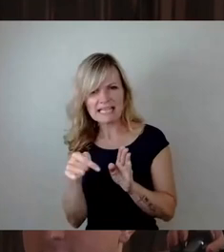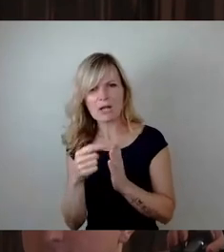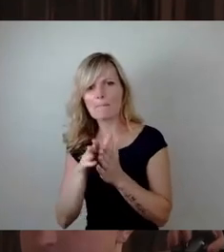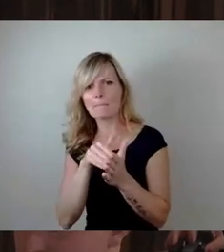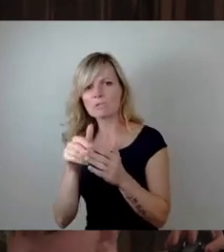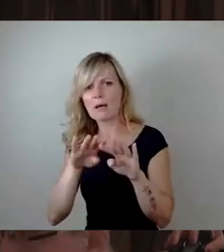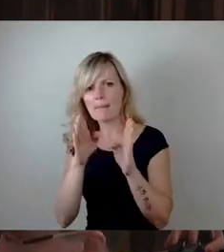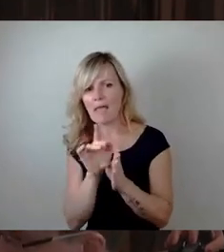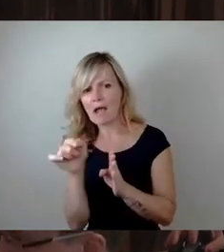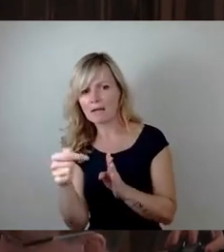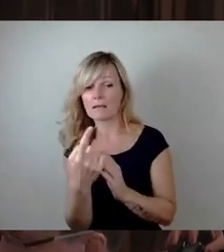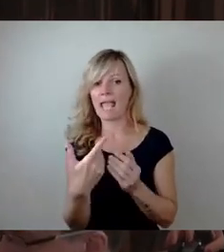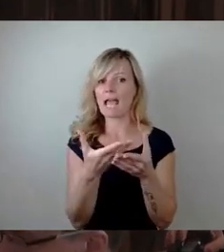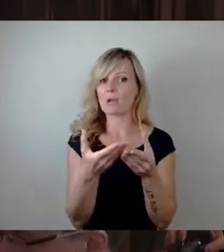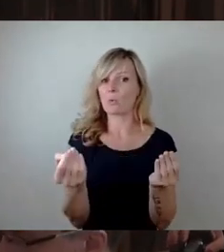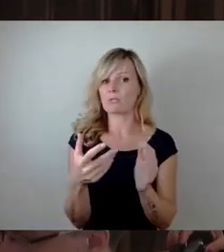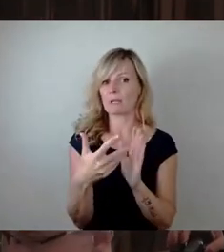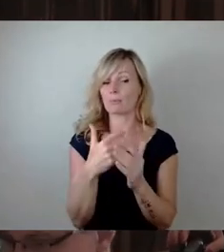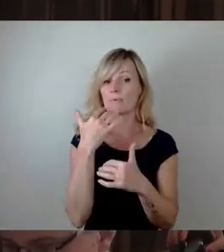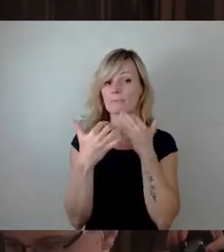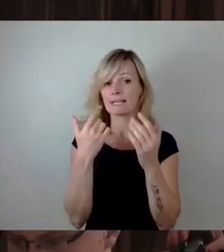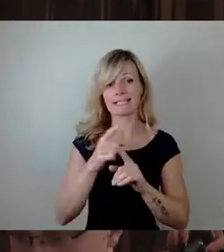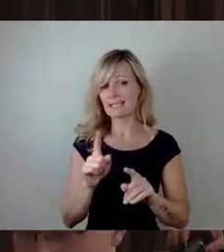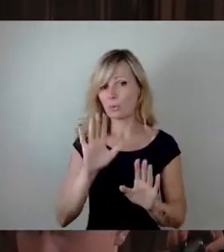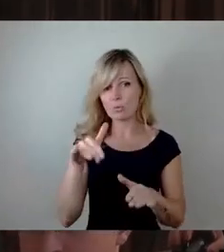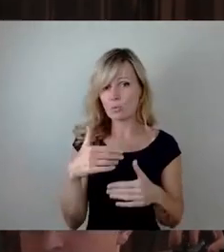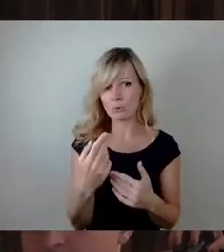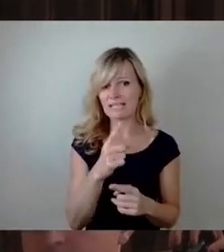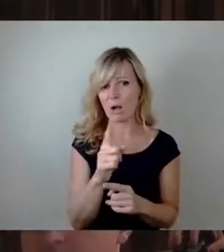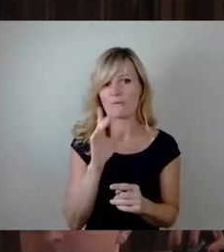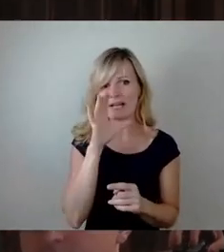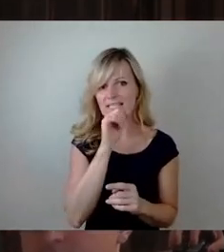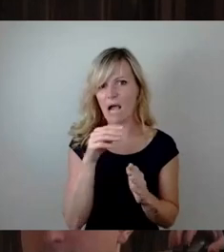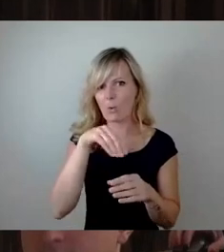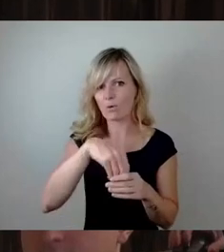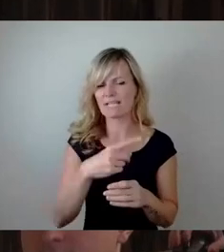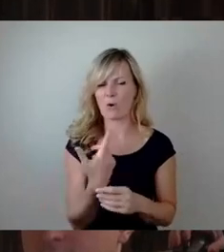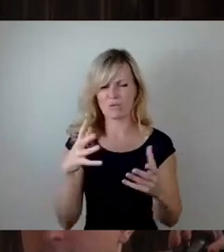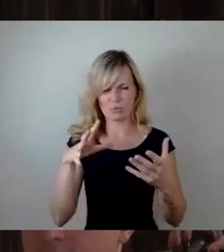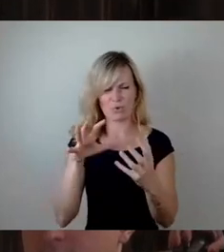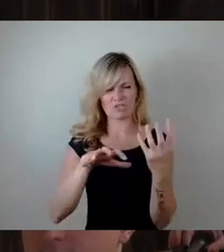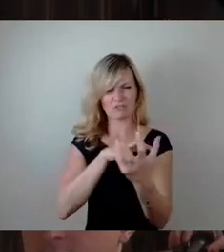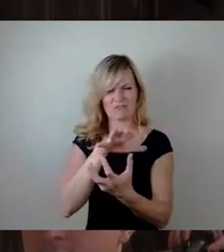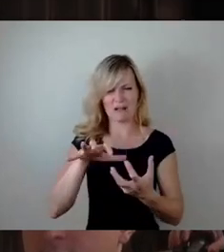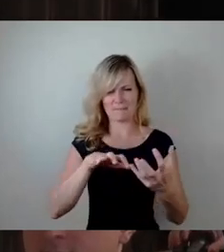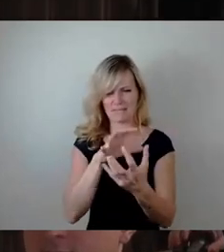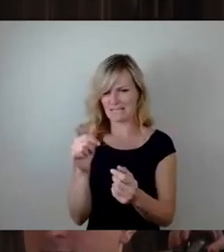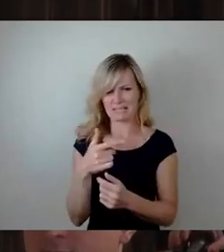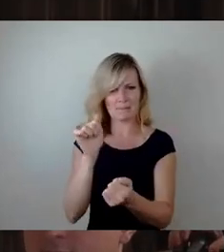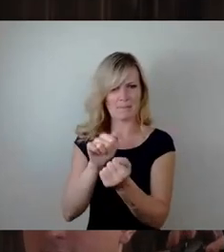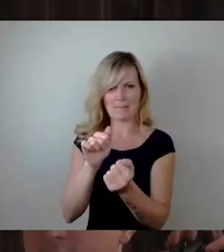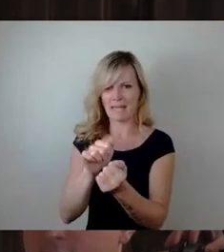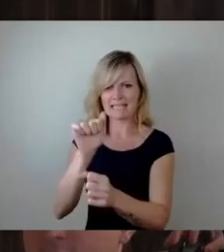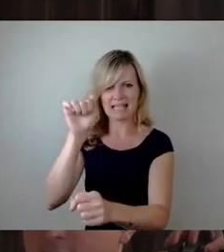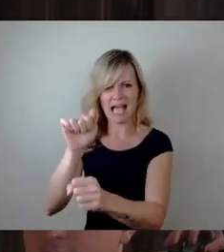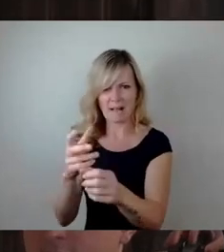erlösende Prüfbericht ist nicht nur unnötigerweise vertraulich, er ist auch so schwammig, dass es nicht einmal dem Presseamt gelang, korrekt